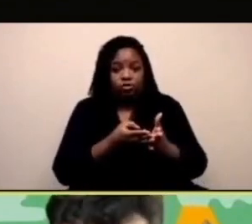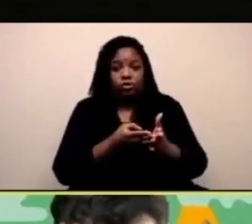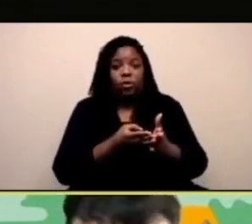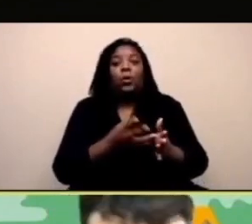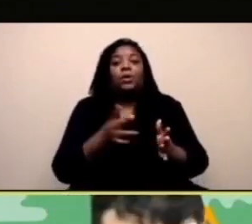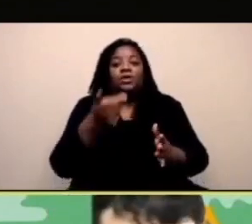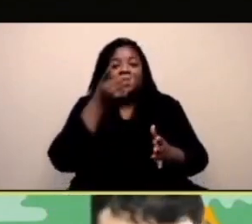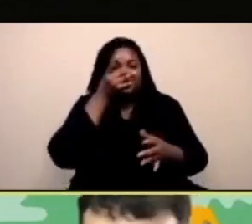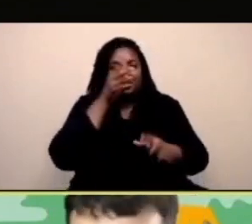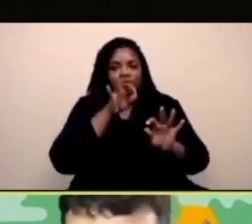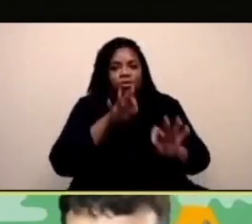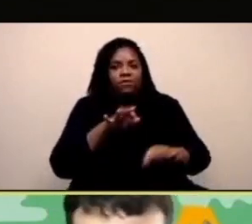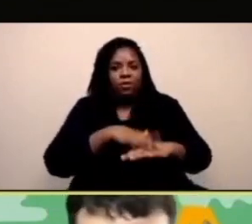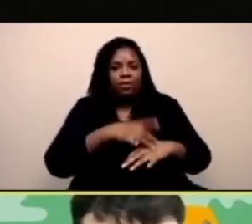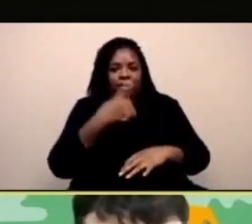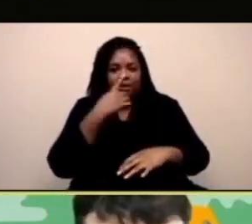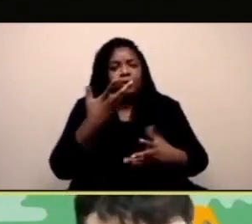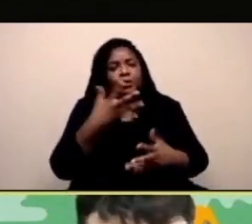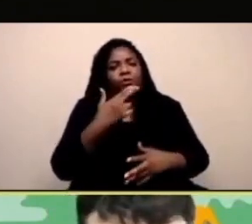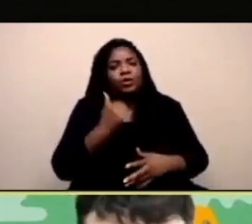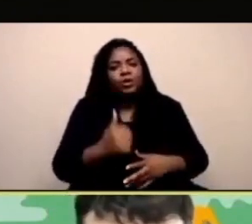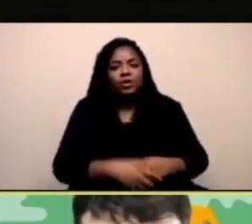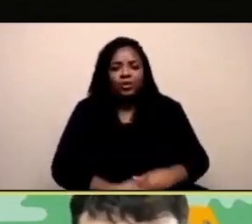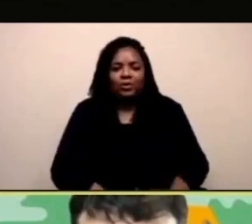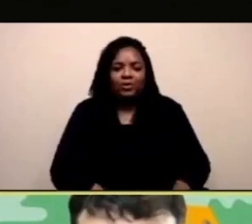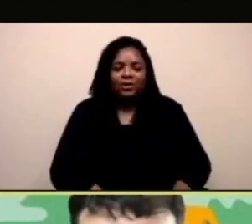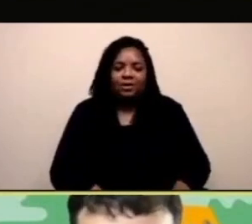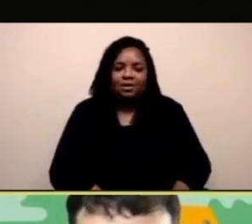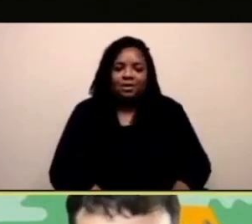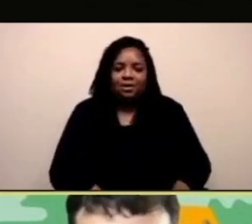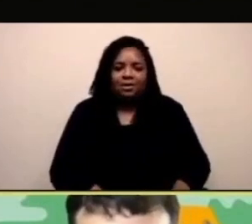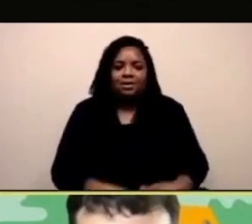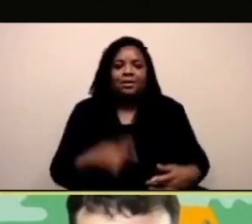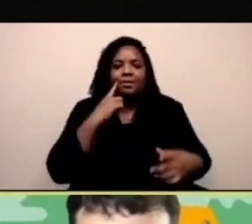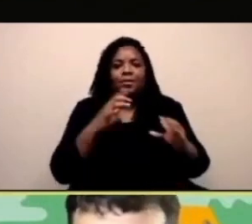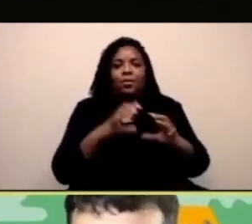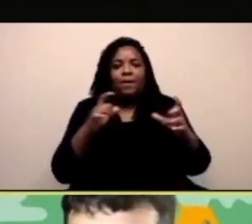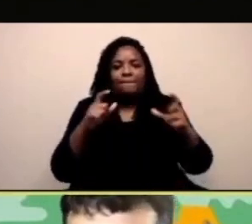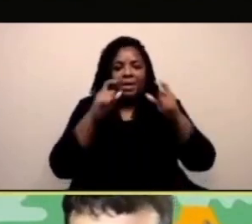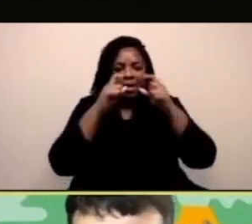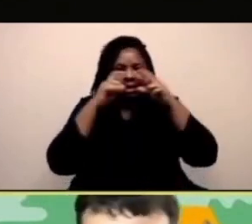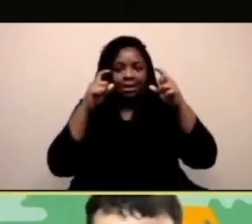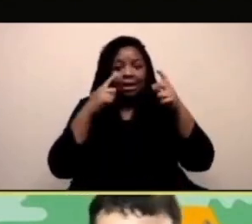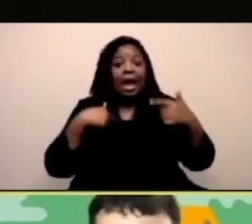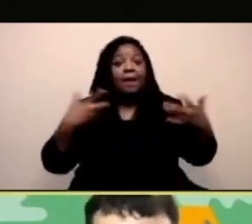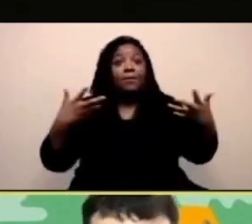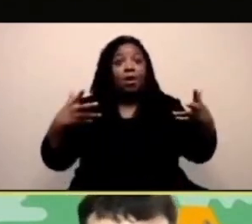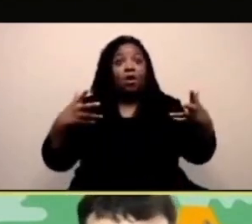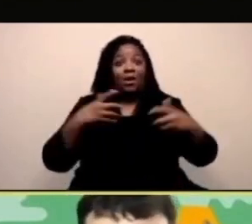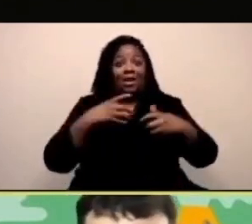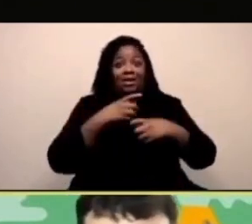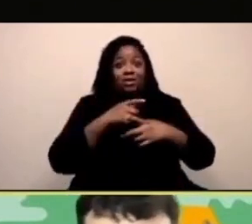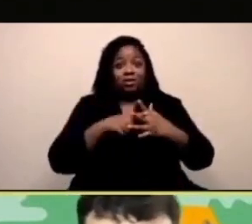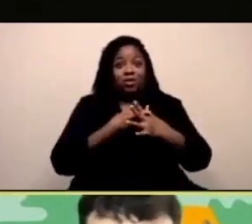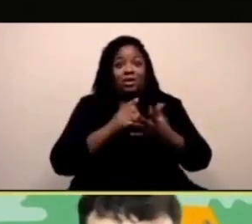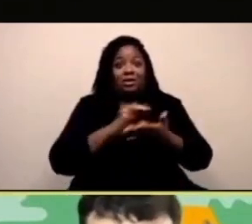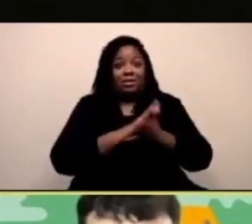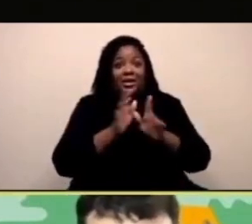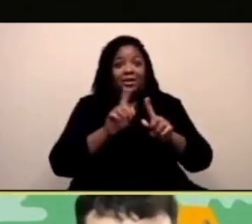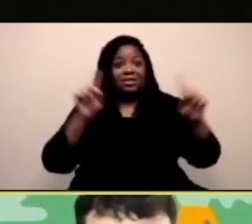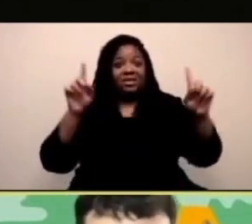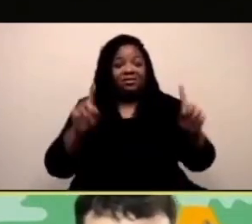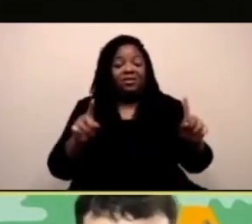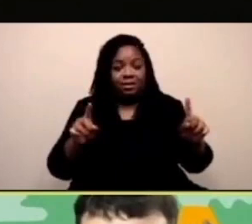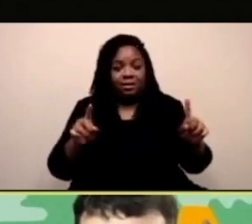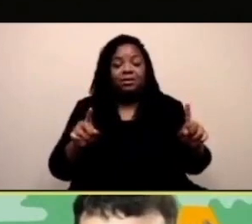un po' piccola ma adesso la ingrandisco un po', la metto nel centro per far sì che si appiccichi bene al mio naso. Ecco,